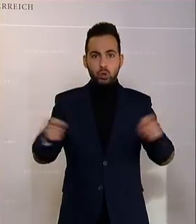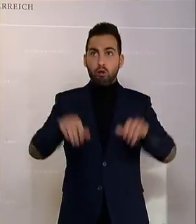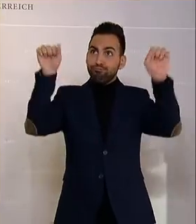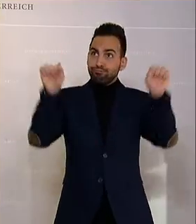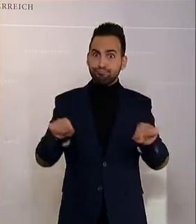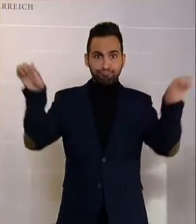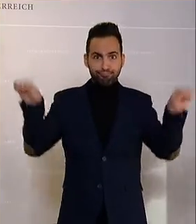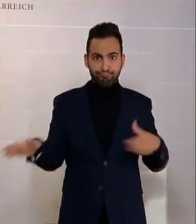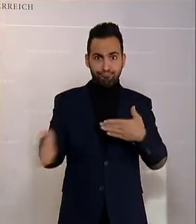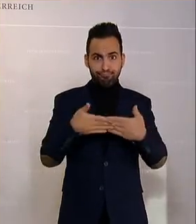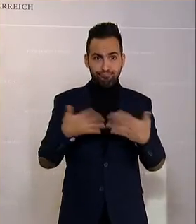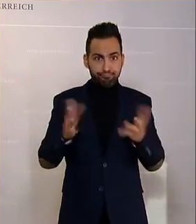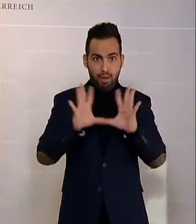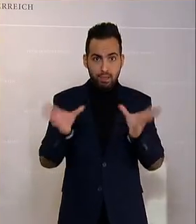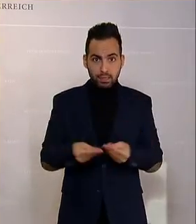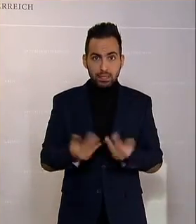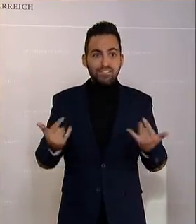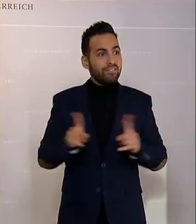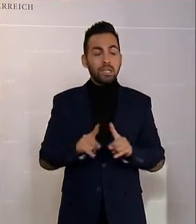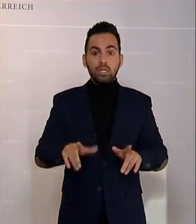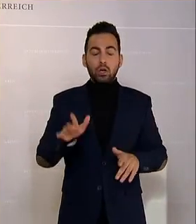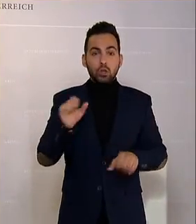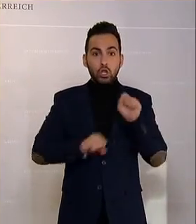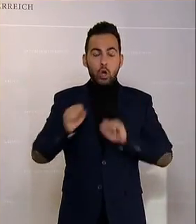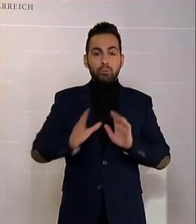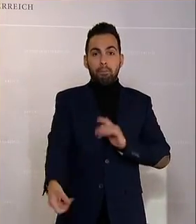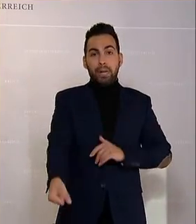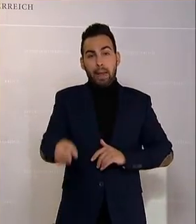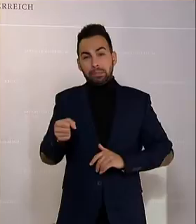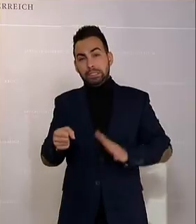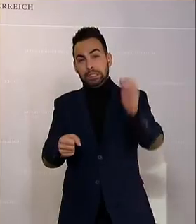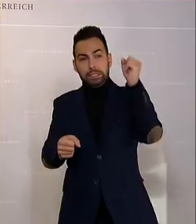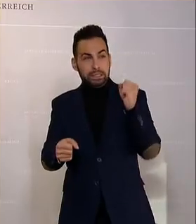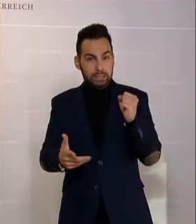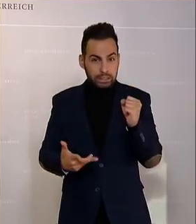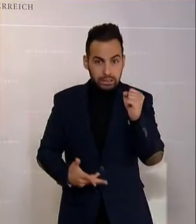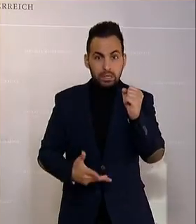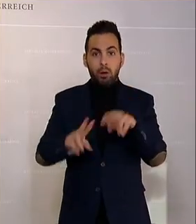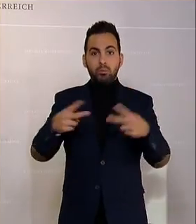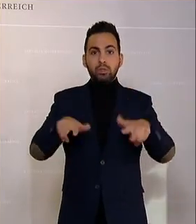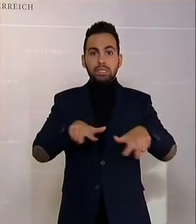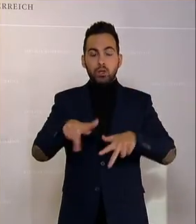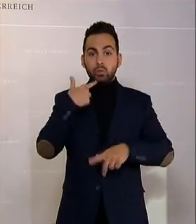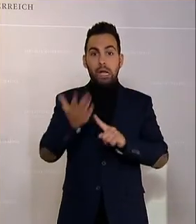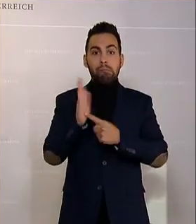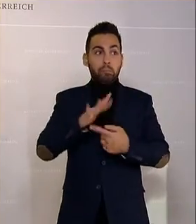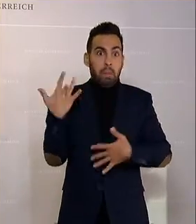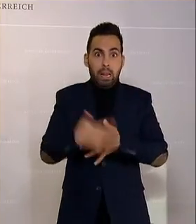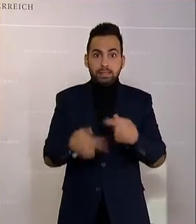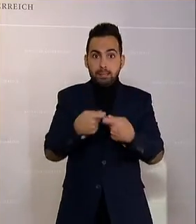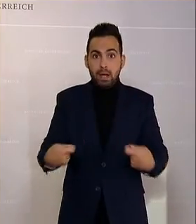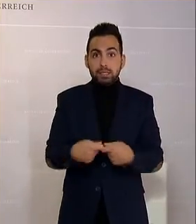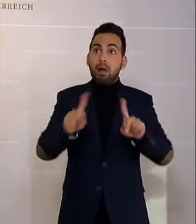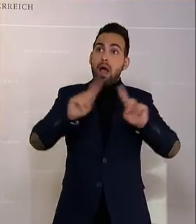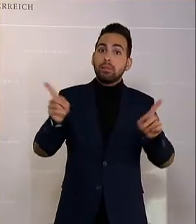Und dieser Lockdown als Notbremse, wie ihn die Bundesregierung tituliert, als letzte Maßnahme, die alternativlos sei,